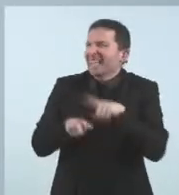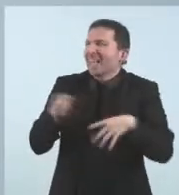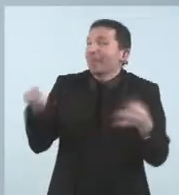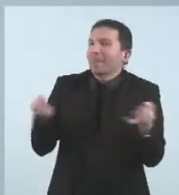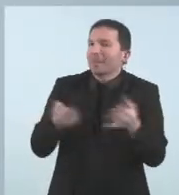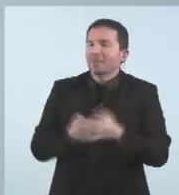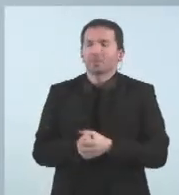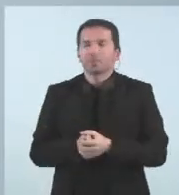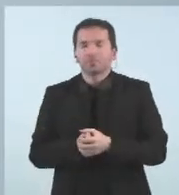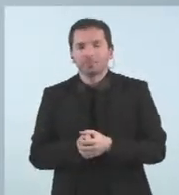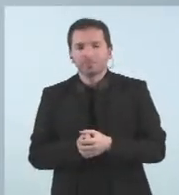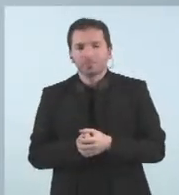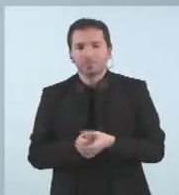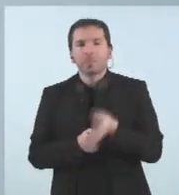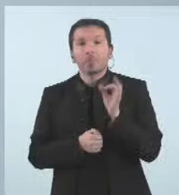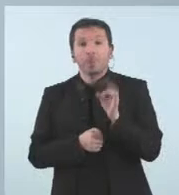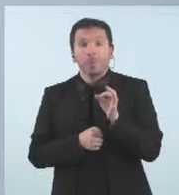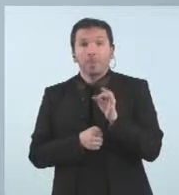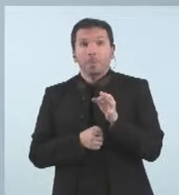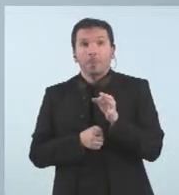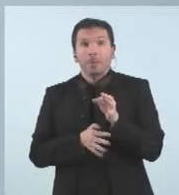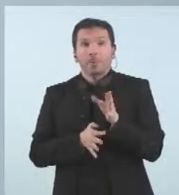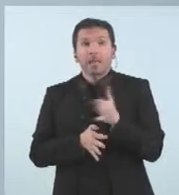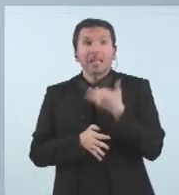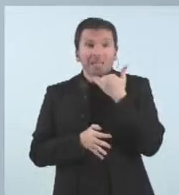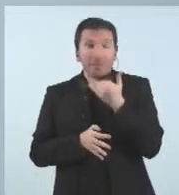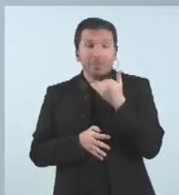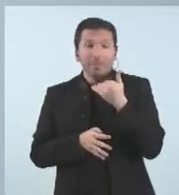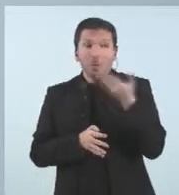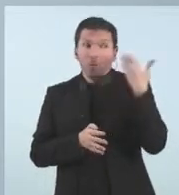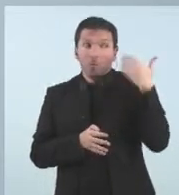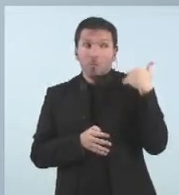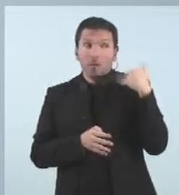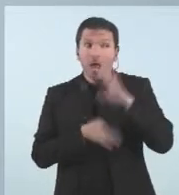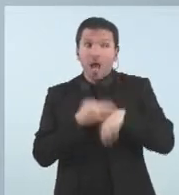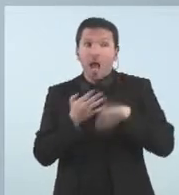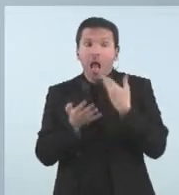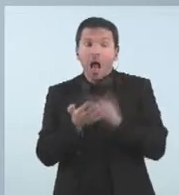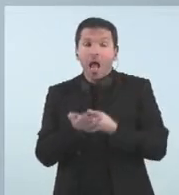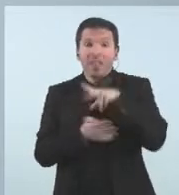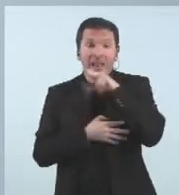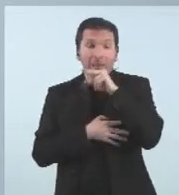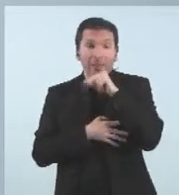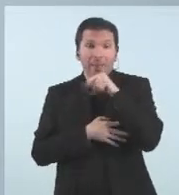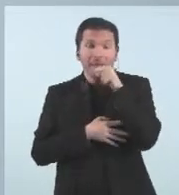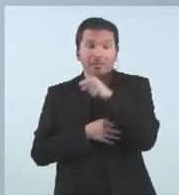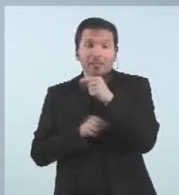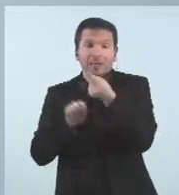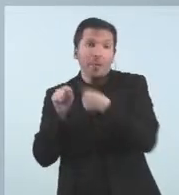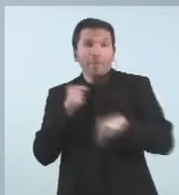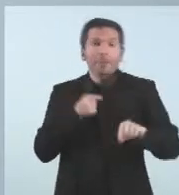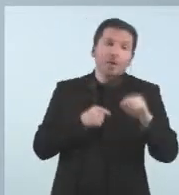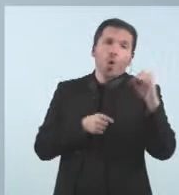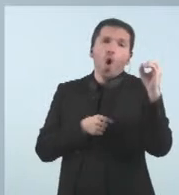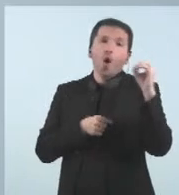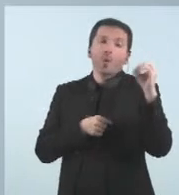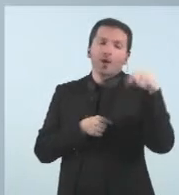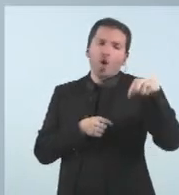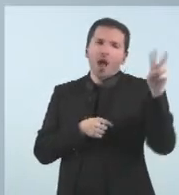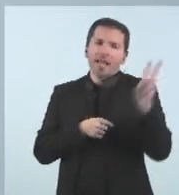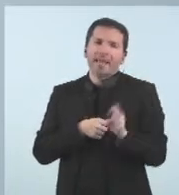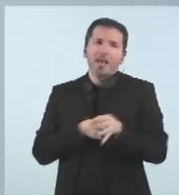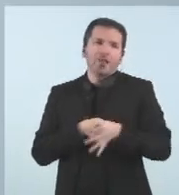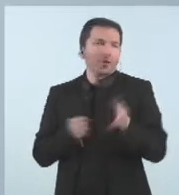sí que sabem que fins a Nadal no teníem l'Òmicron. Vull dir que hi podem dir la data exacta